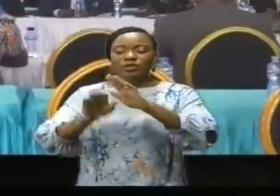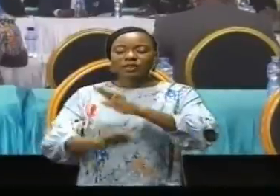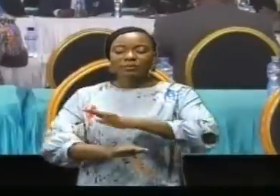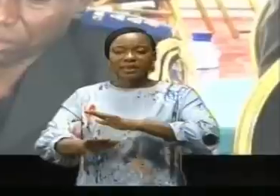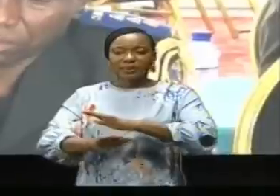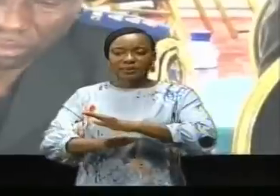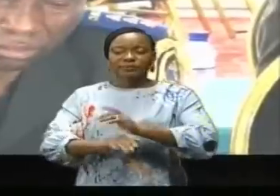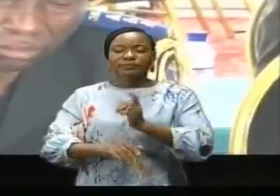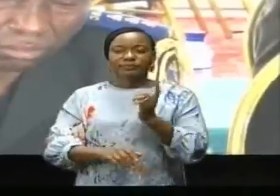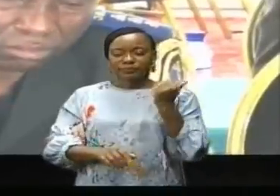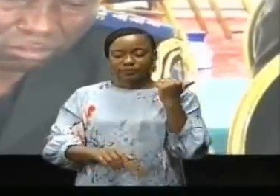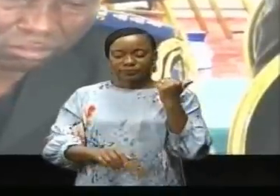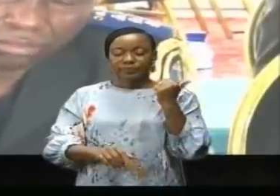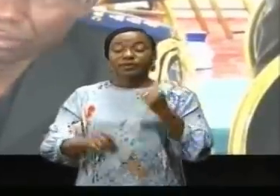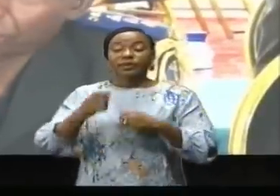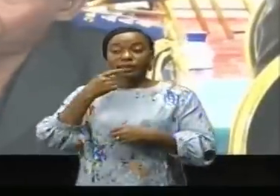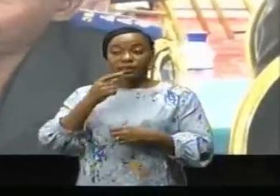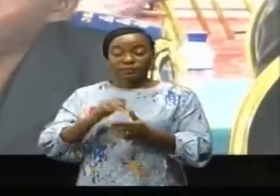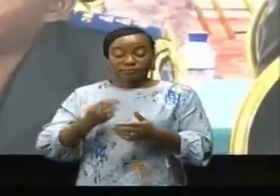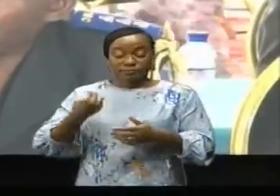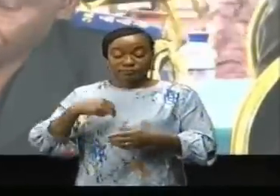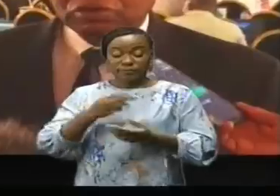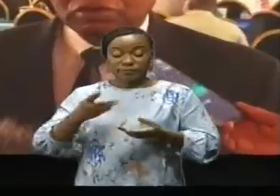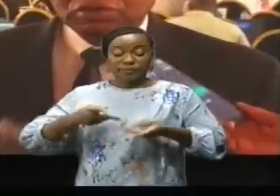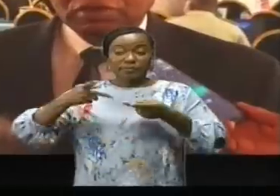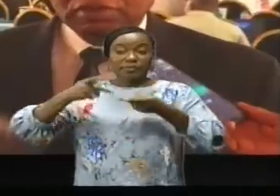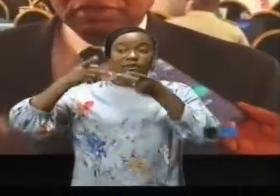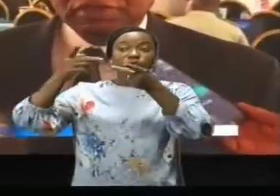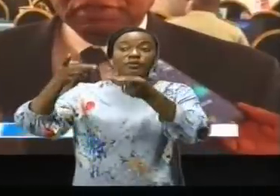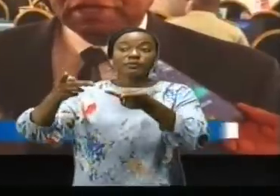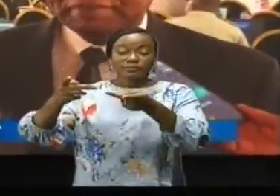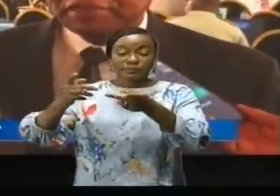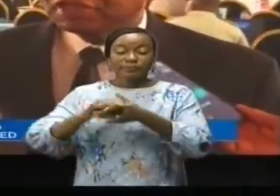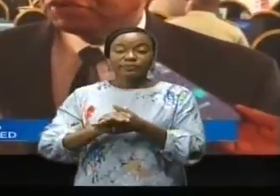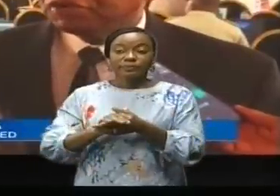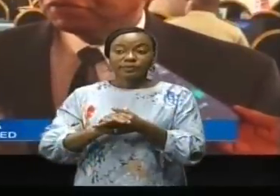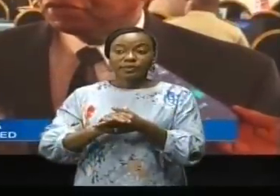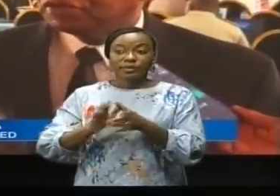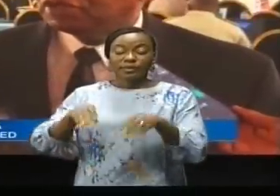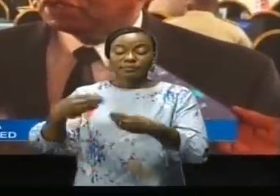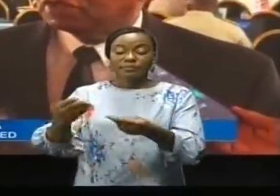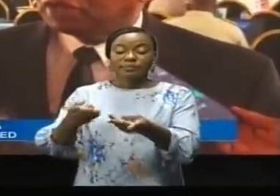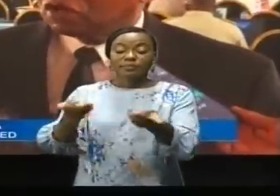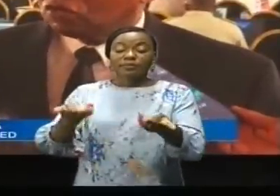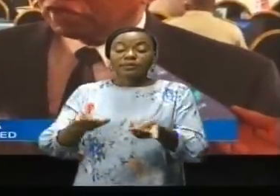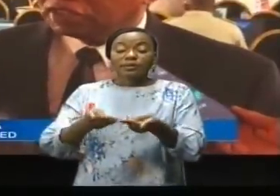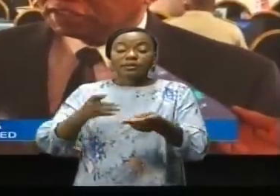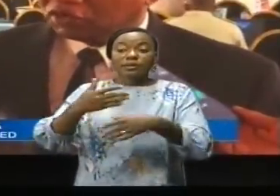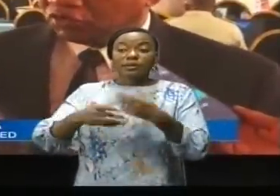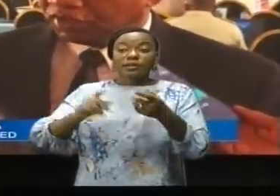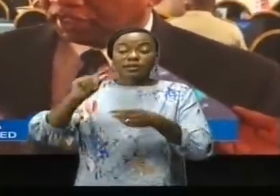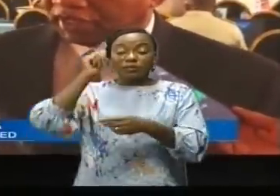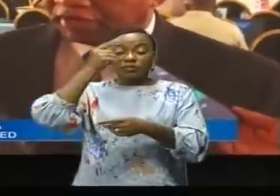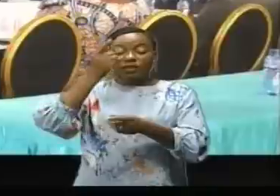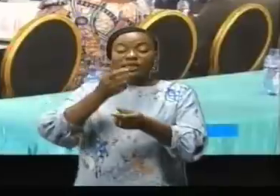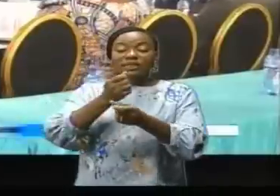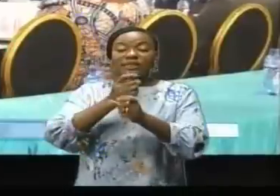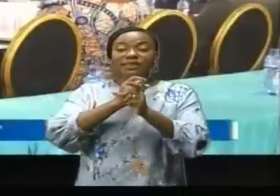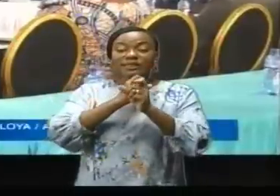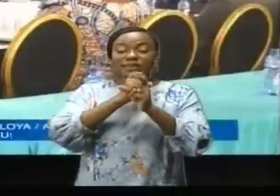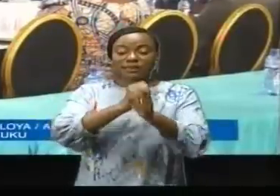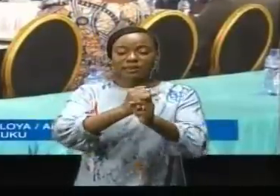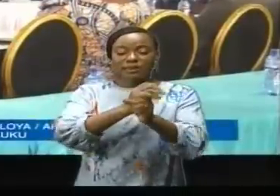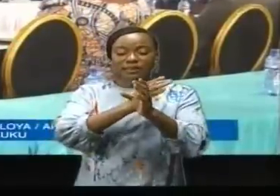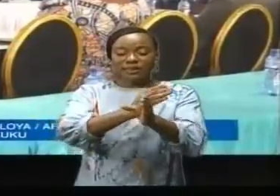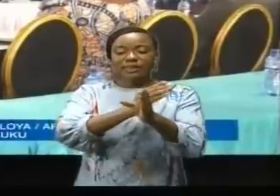pour démarrer un plaidoyer pour la mise en œuvre de la gouvernance sécuritaire. Les